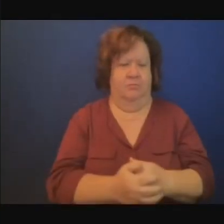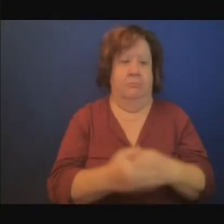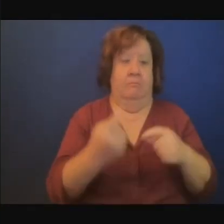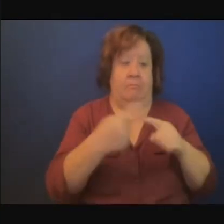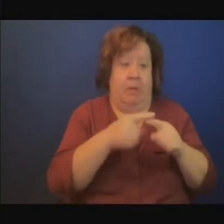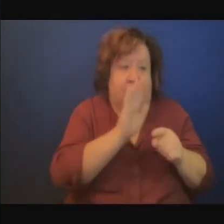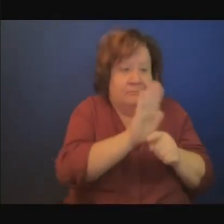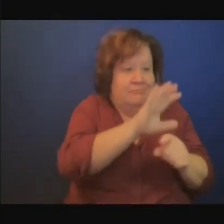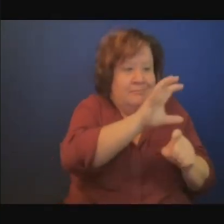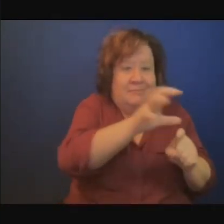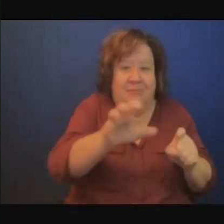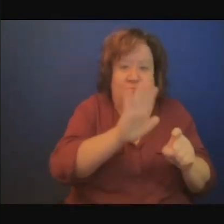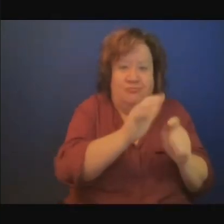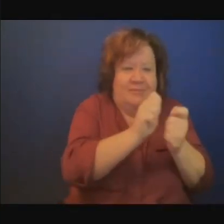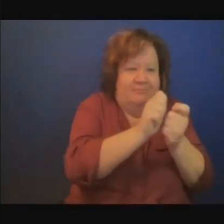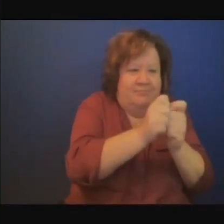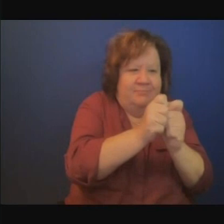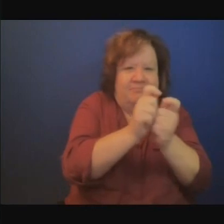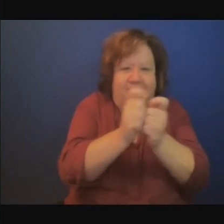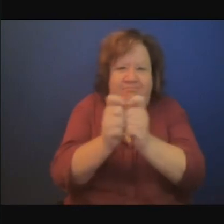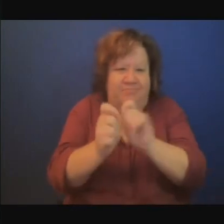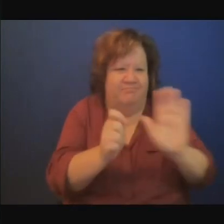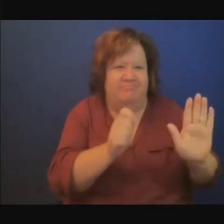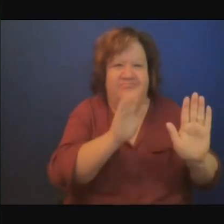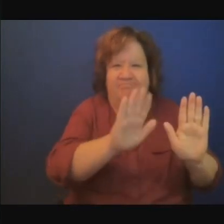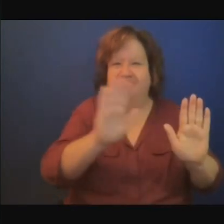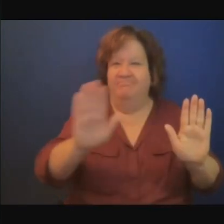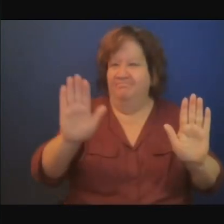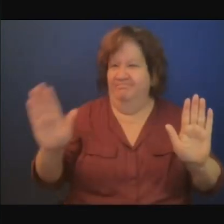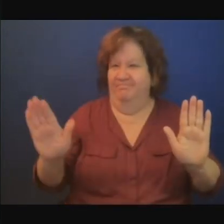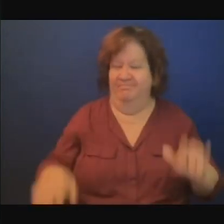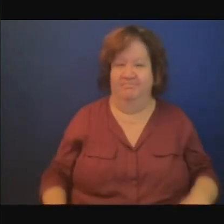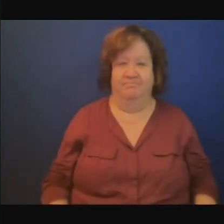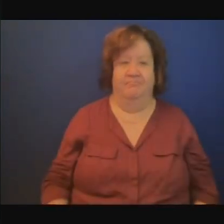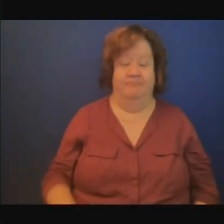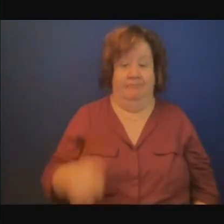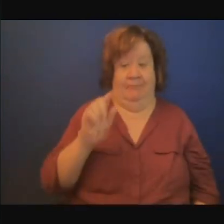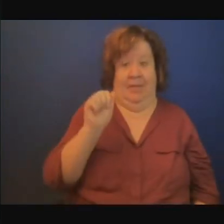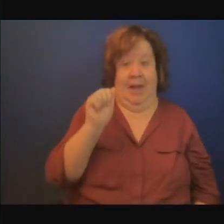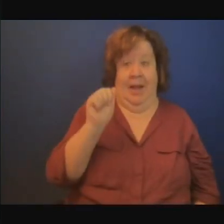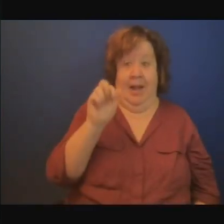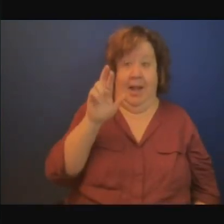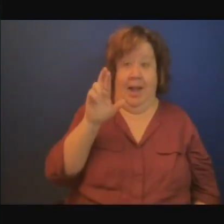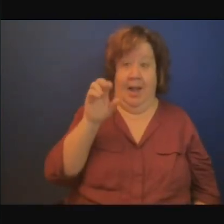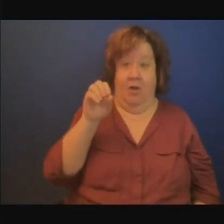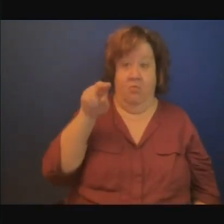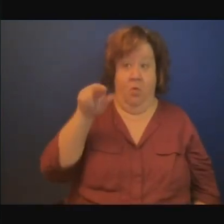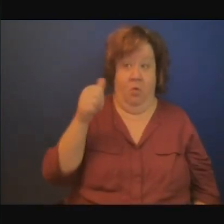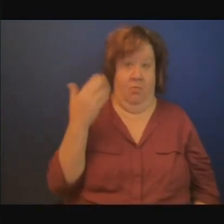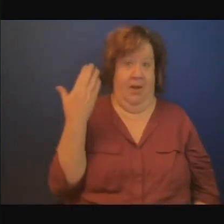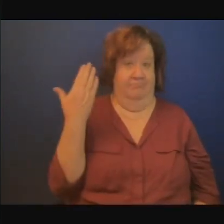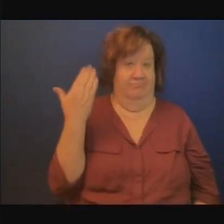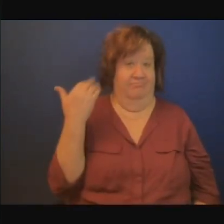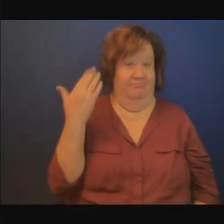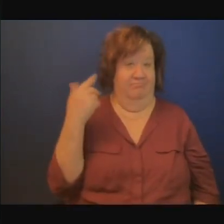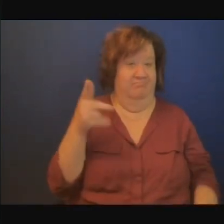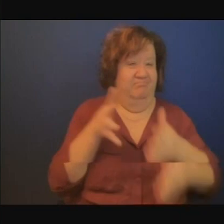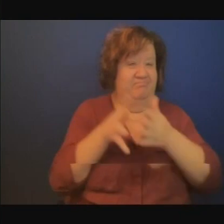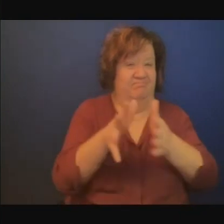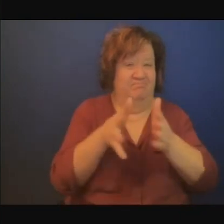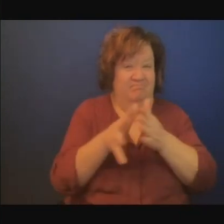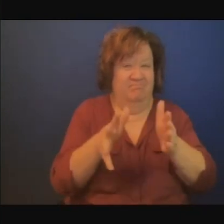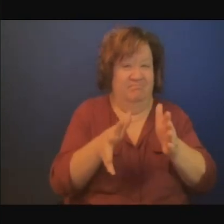sachant ce qu'Arruna a dit surtout pour les pays du littoral, de la côte. En fait, chaque partie du continent va être affectée.